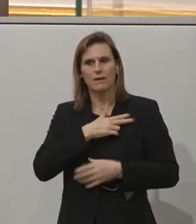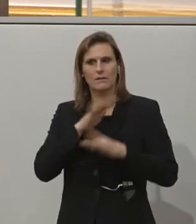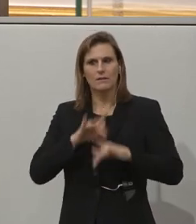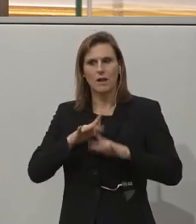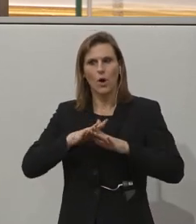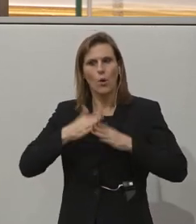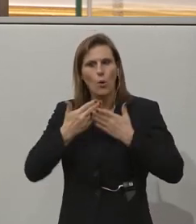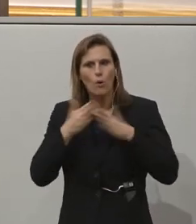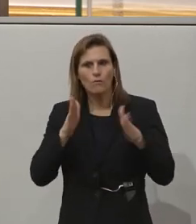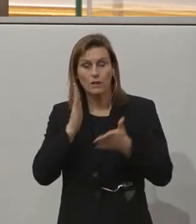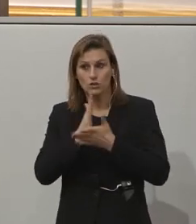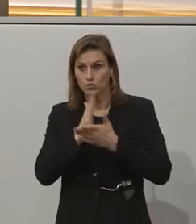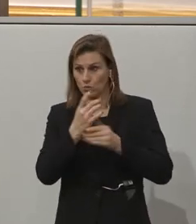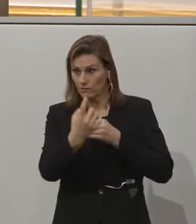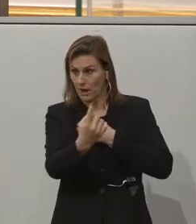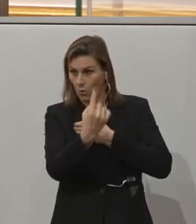Sektor schon Auftraggeber?